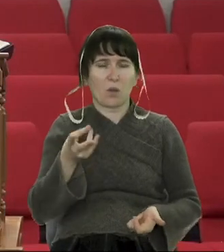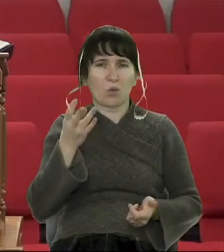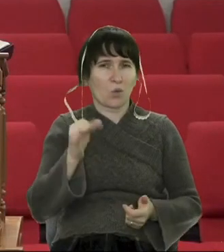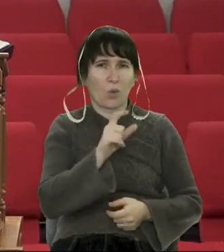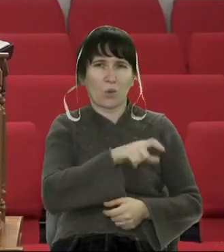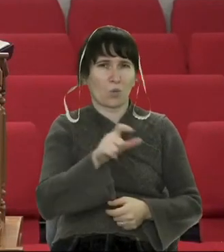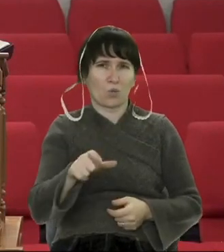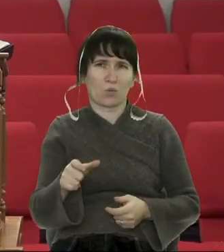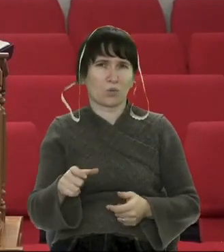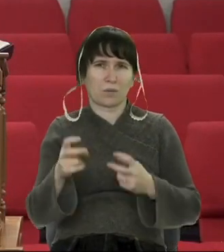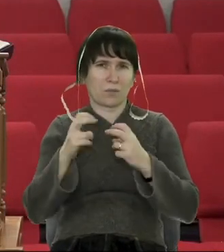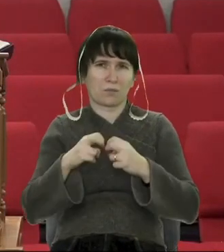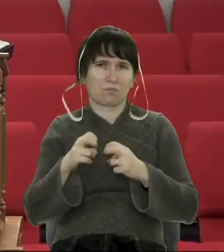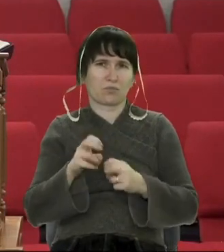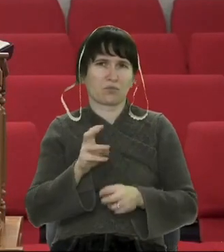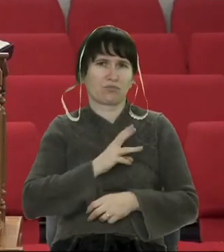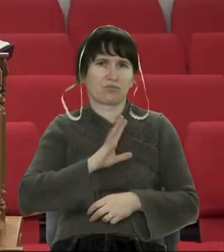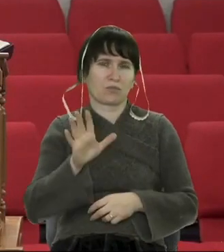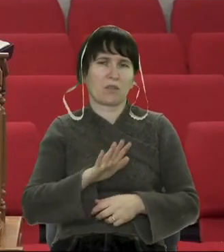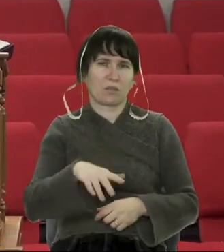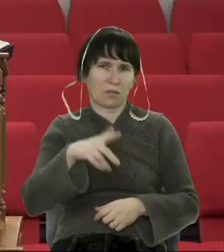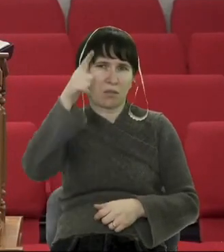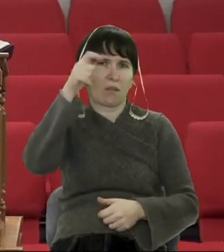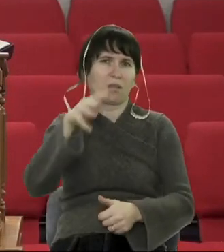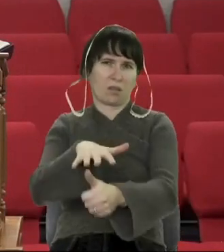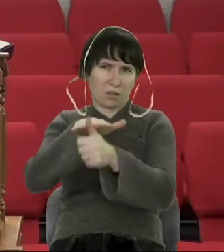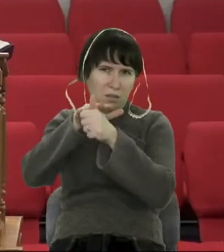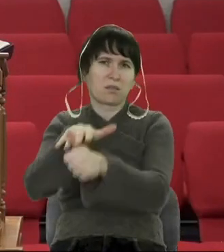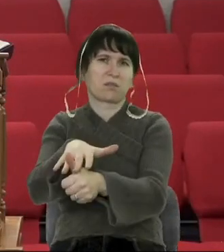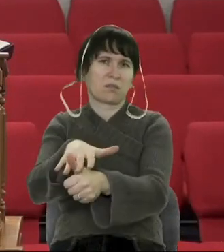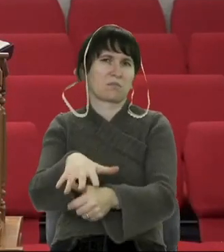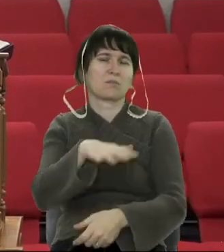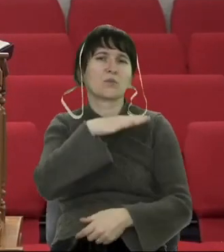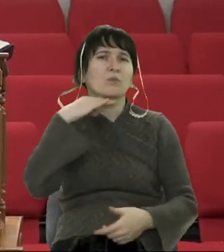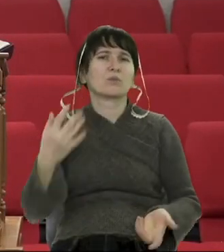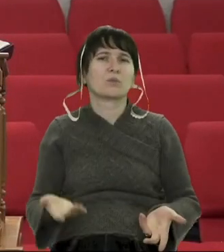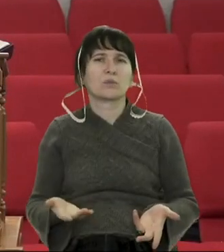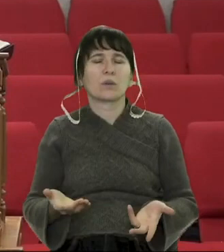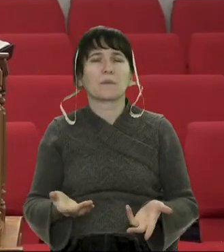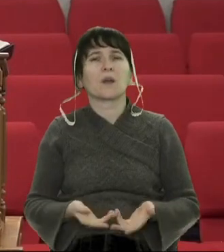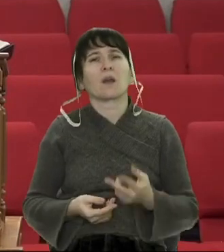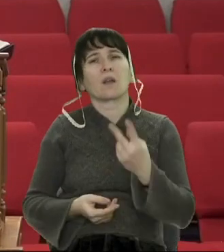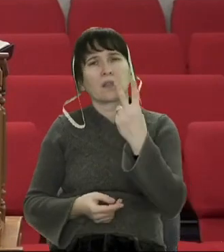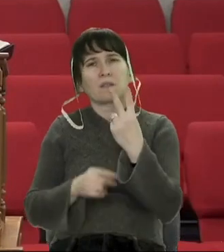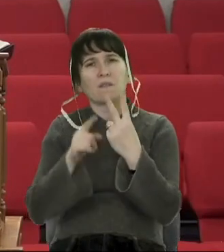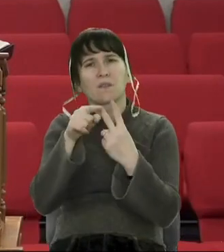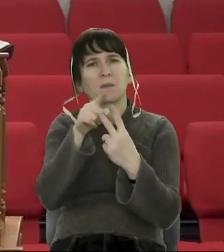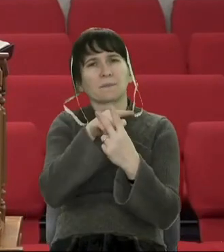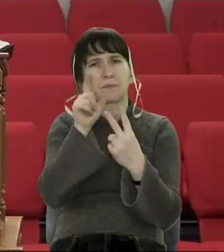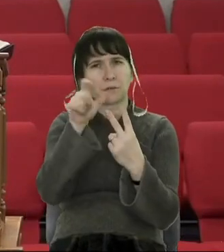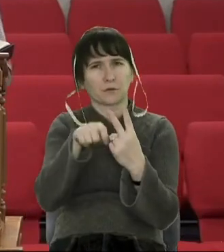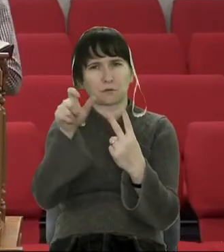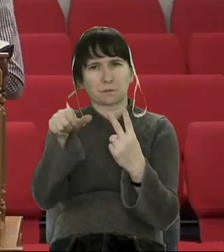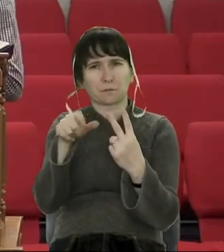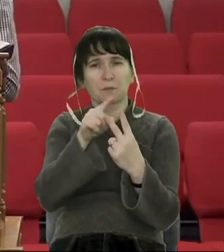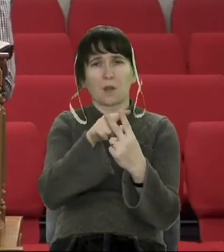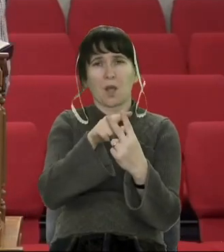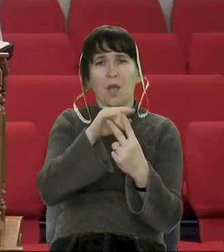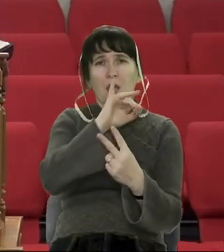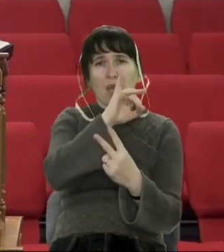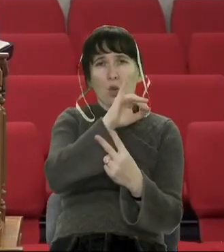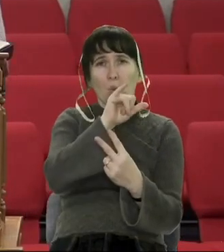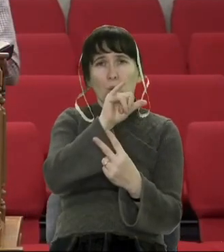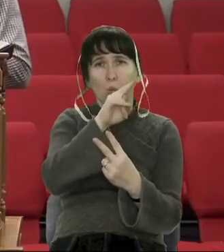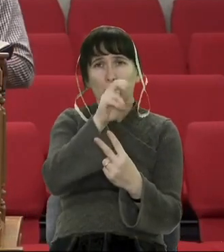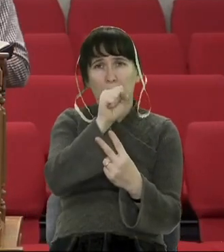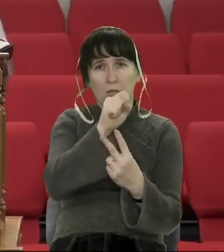Дві людини в житті Ісуса. Був Іуда і був Петро. І ми знаємо, що і